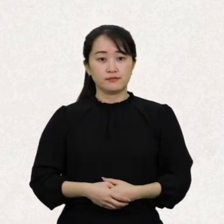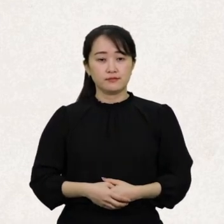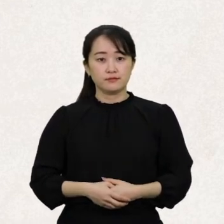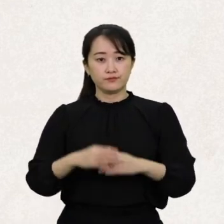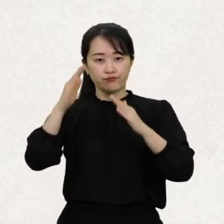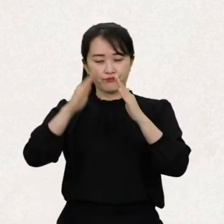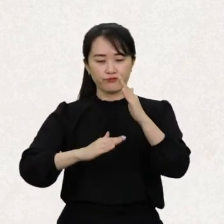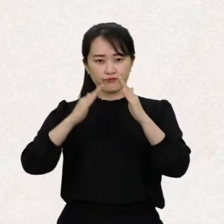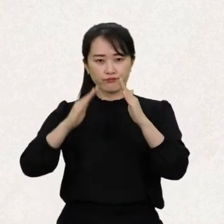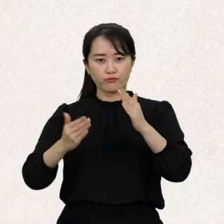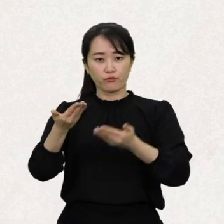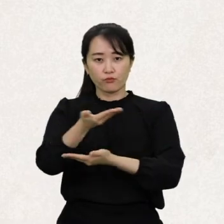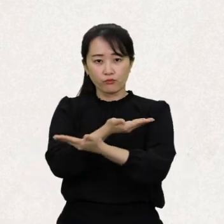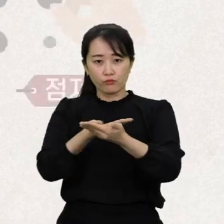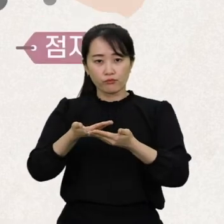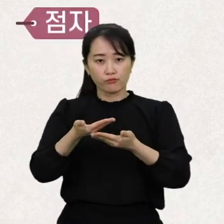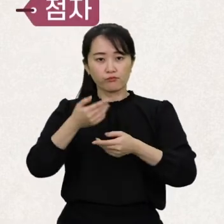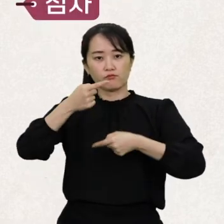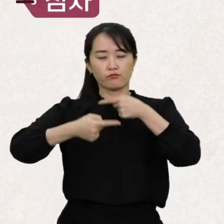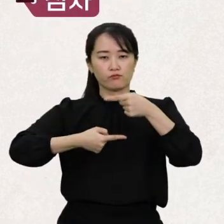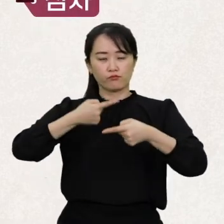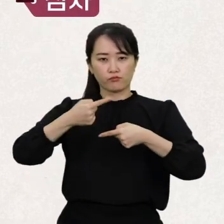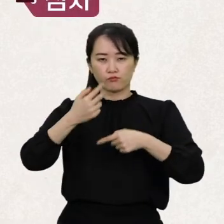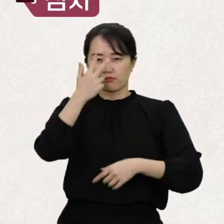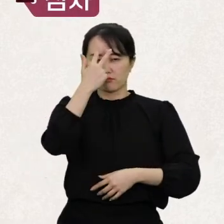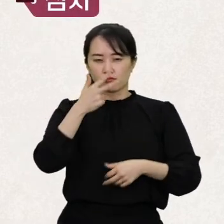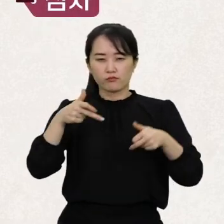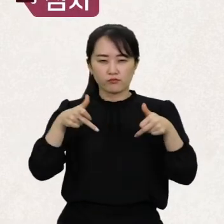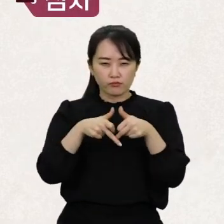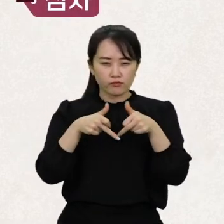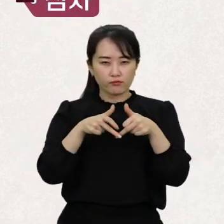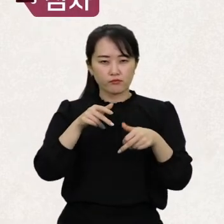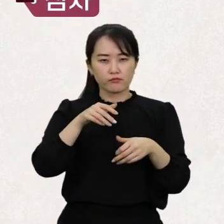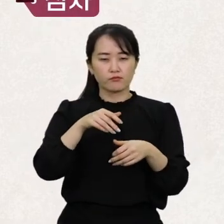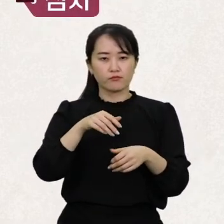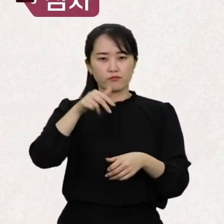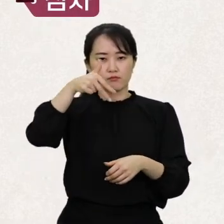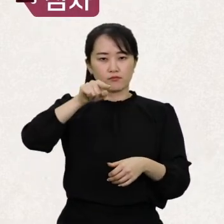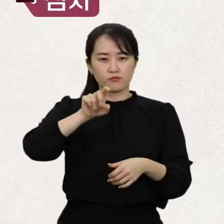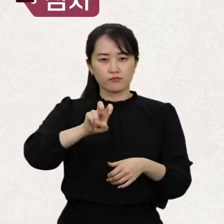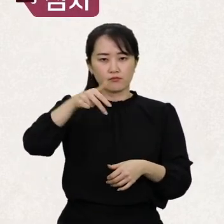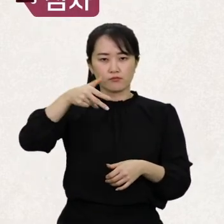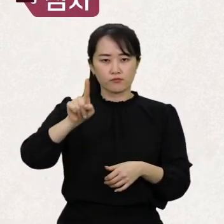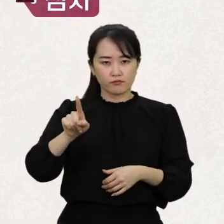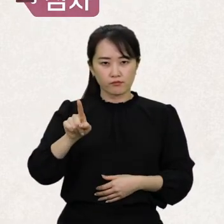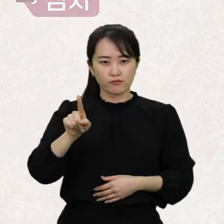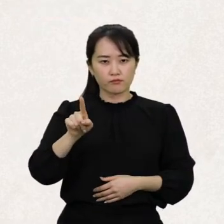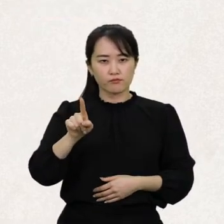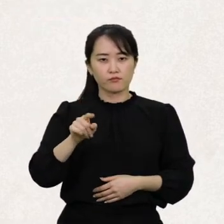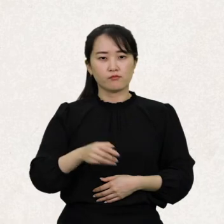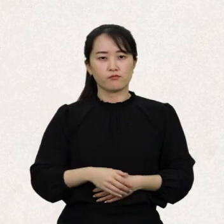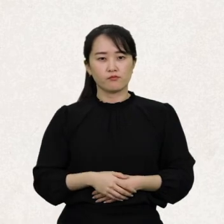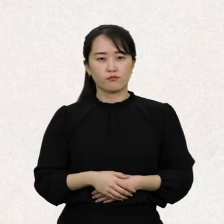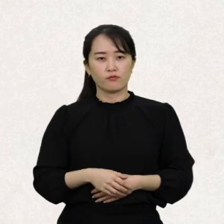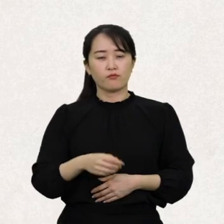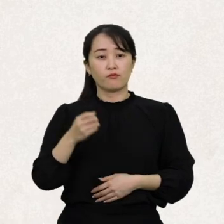공식적인 교류에 있어서 수어, 점자 등 장애인이 접근 가능한 수단을 사용해야 하고